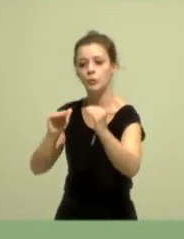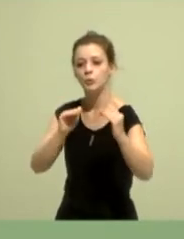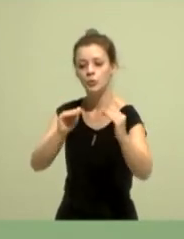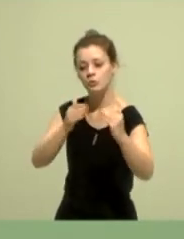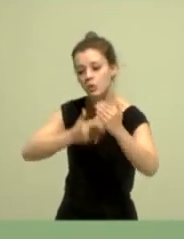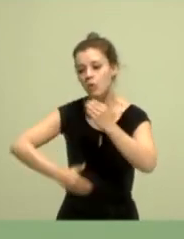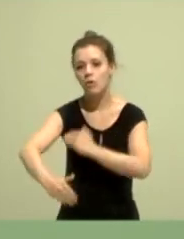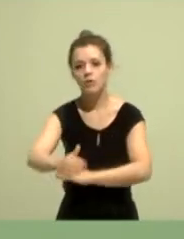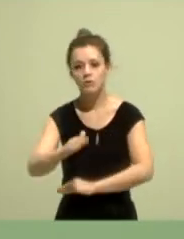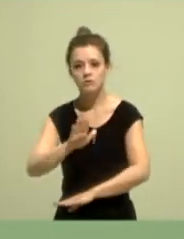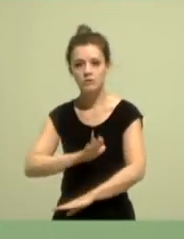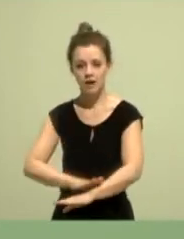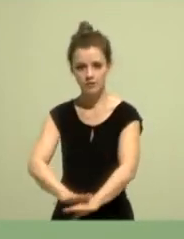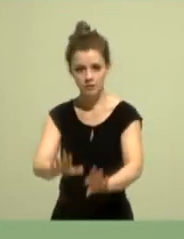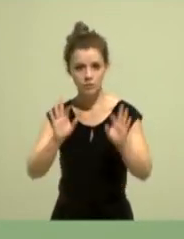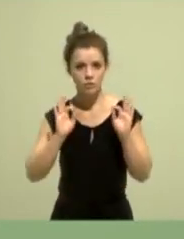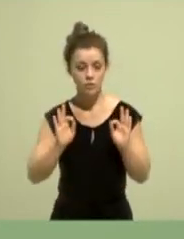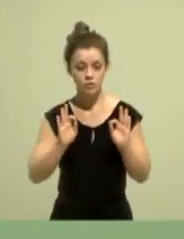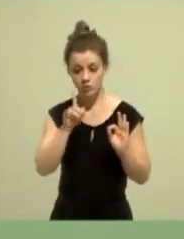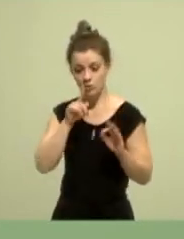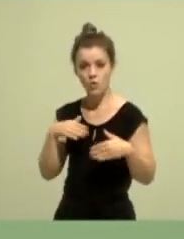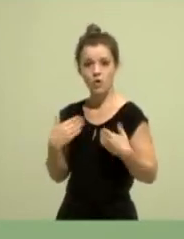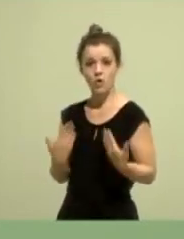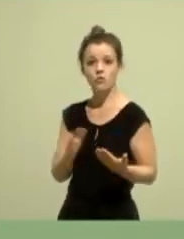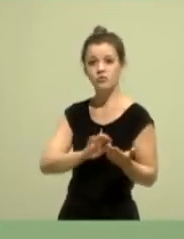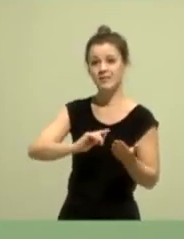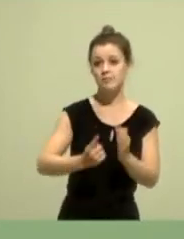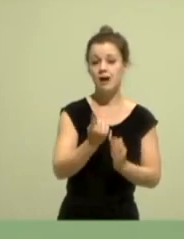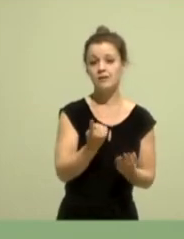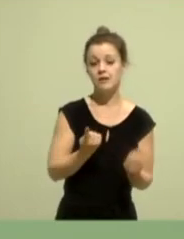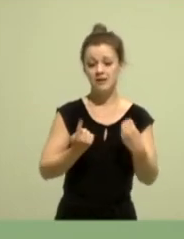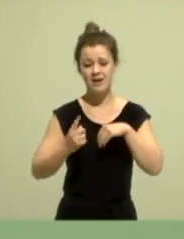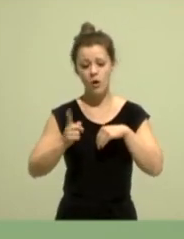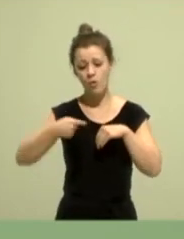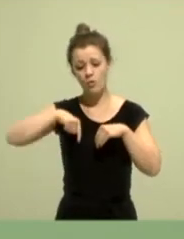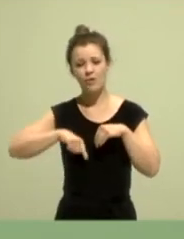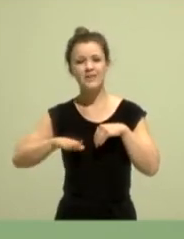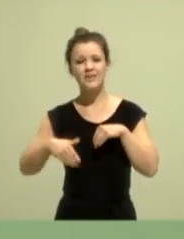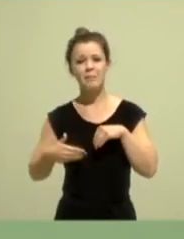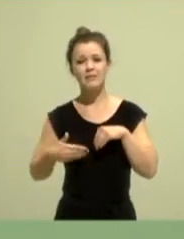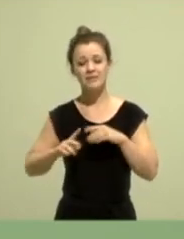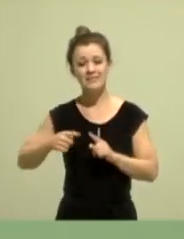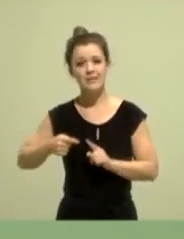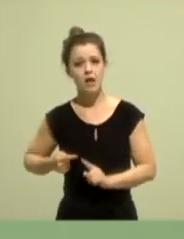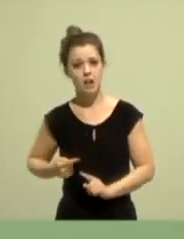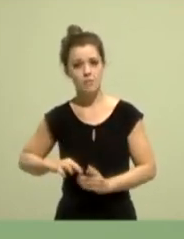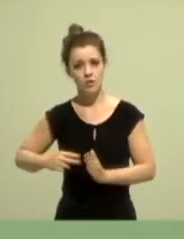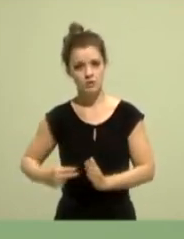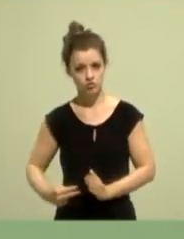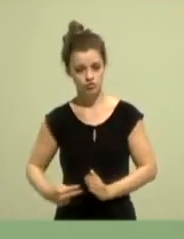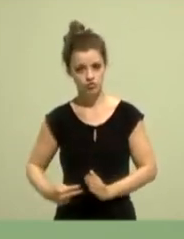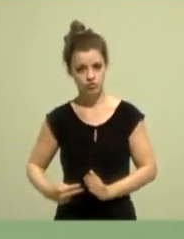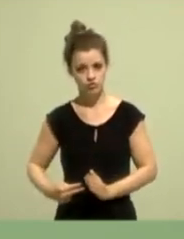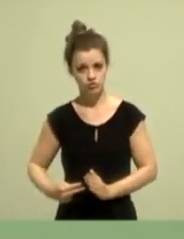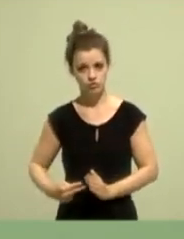Und ich natürlich auch nicht nur Schatzmeisterin, sondern auch politische Anliegen habe und mein Bedürfnis ist auch, mich politisch an den